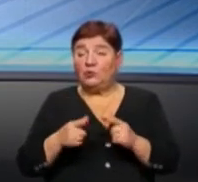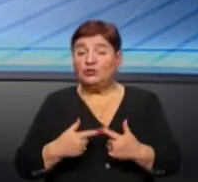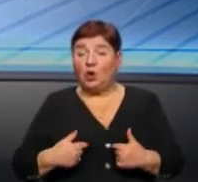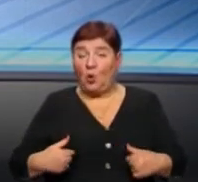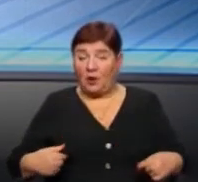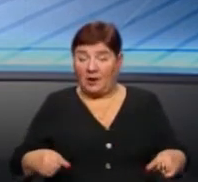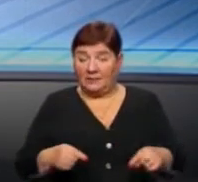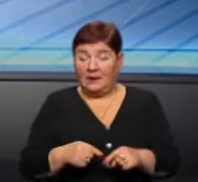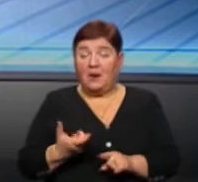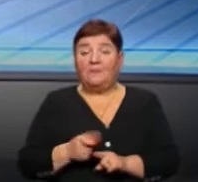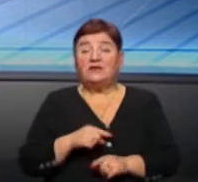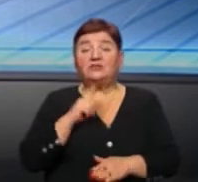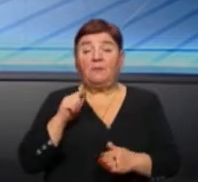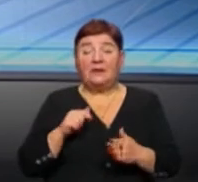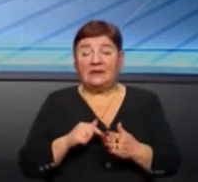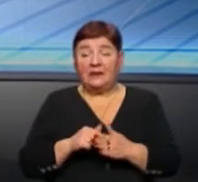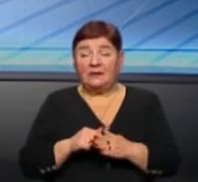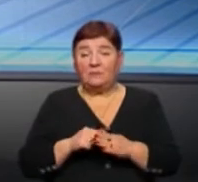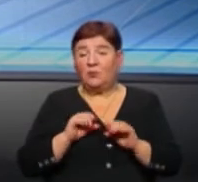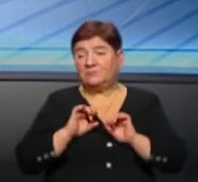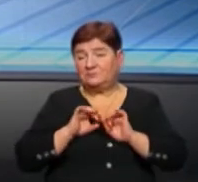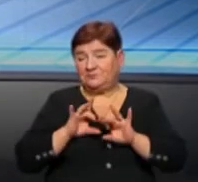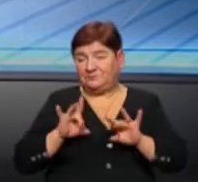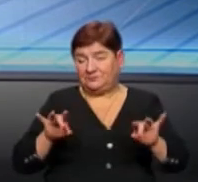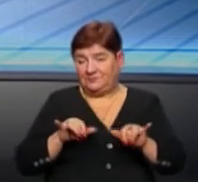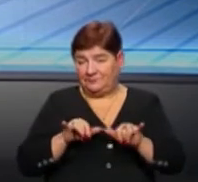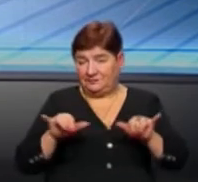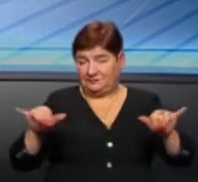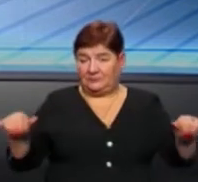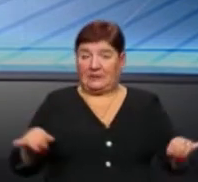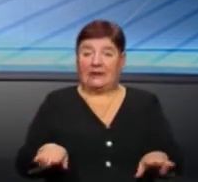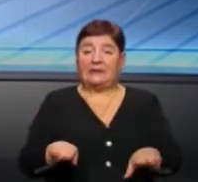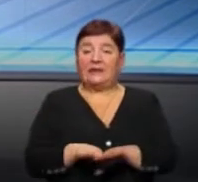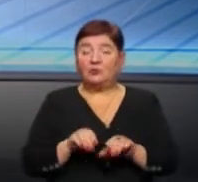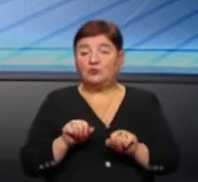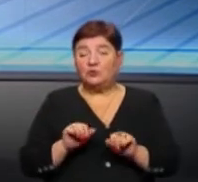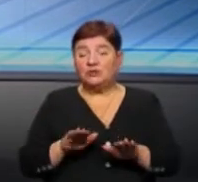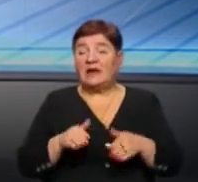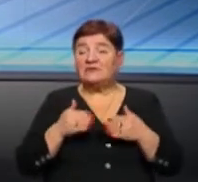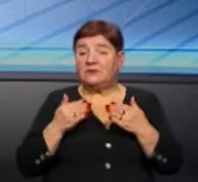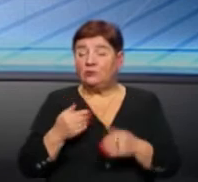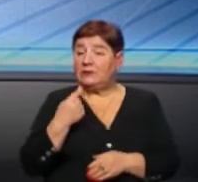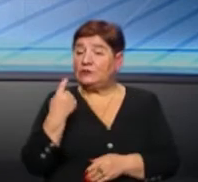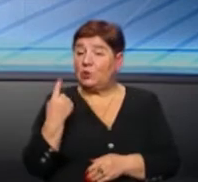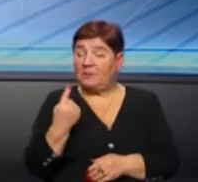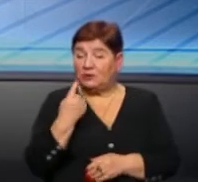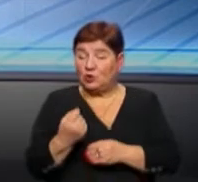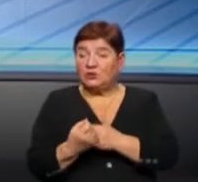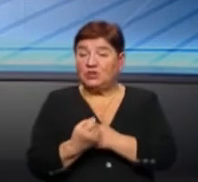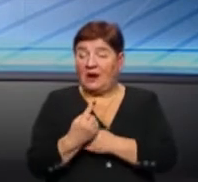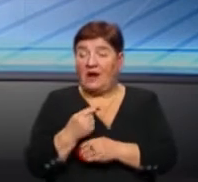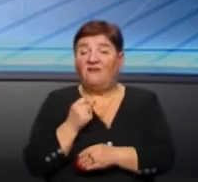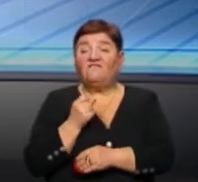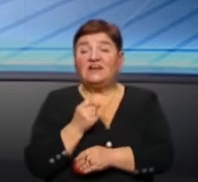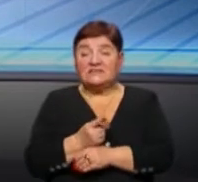орган, більше питань щодо розповсюджувачів. І також можна звернутися до першого джерела щодо